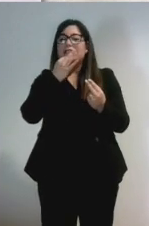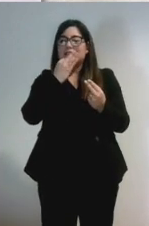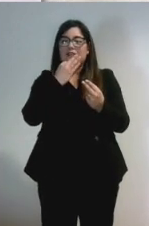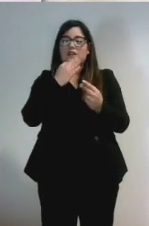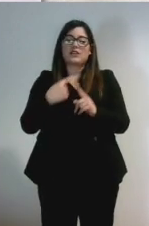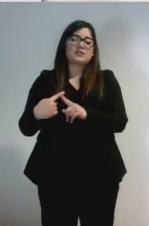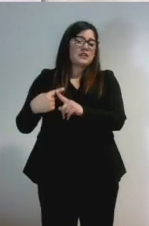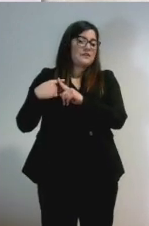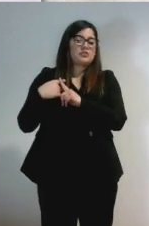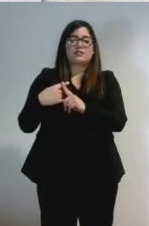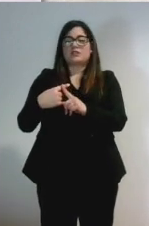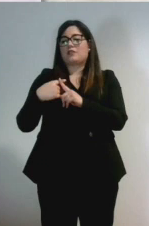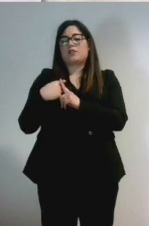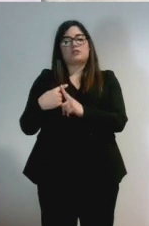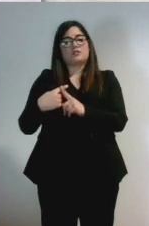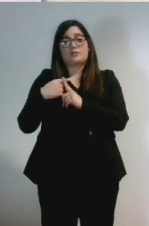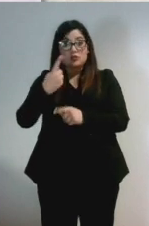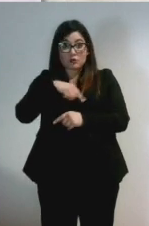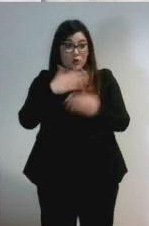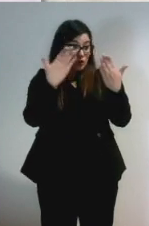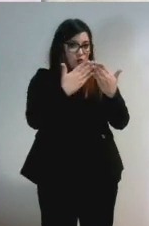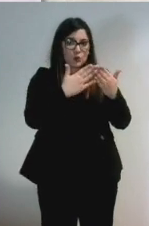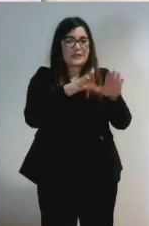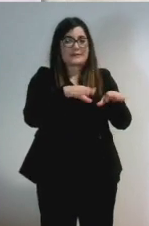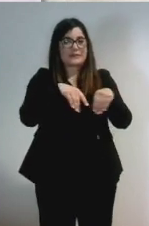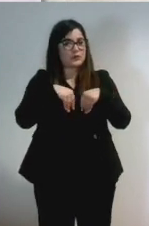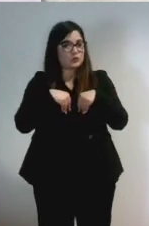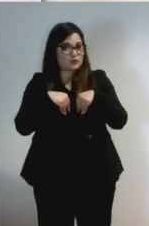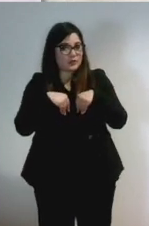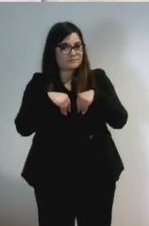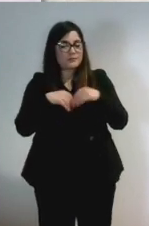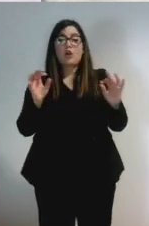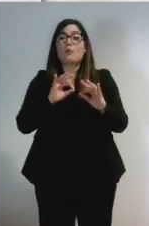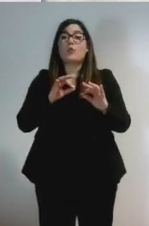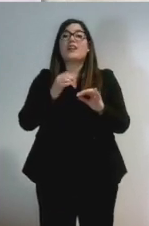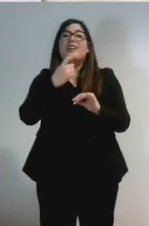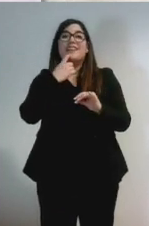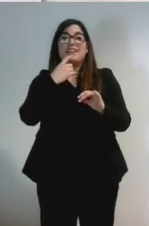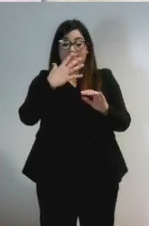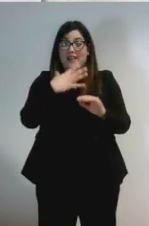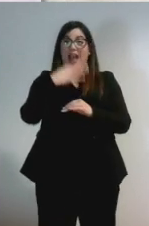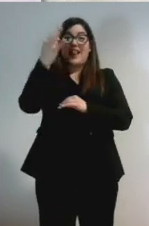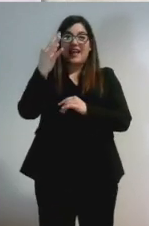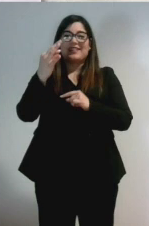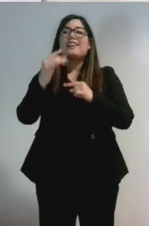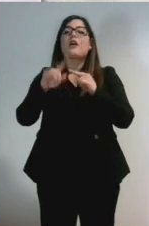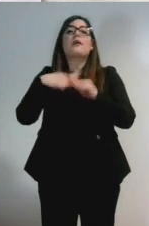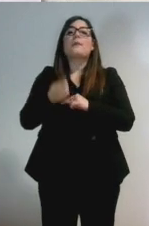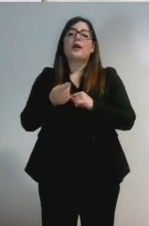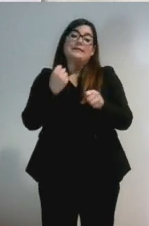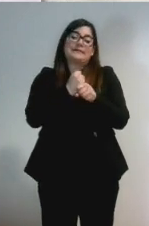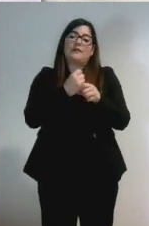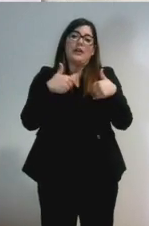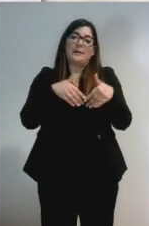siamo quelli che rinunciano agli studi, siamo quelli che una volta eletti spesso sono costretti ad abbandonare il lavoro perché l